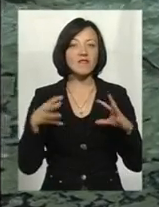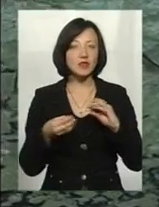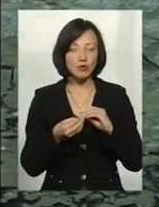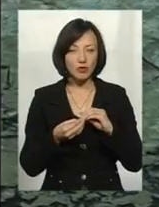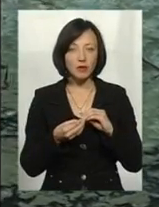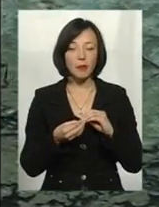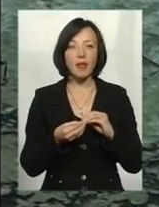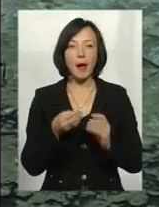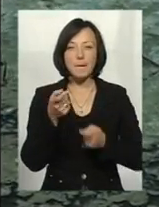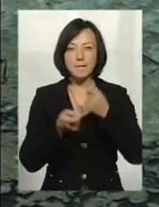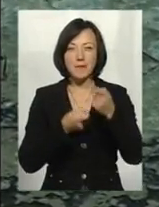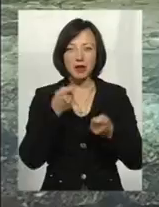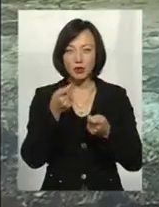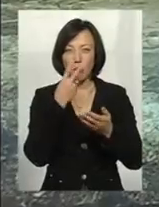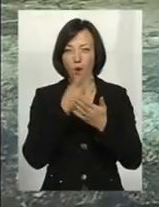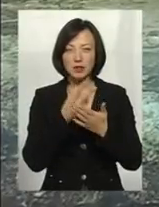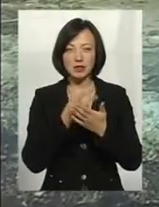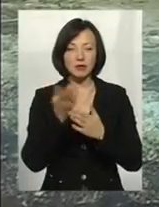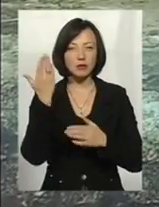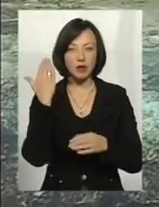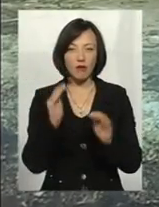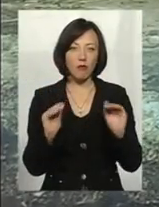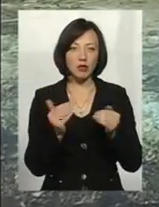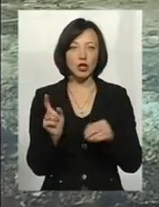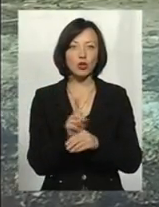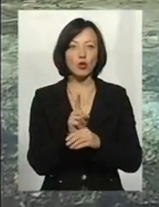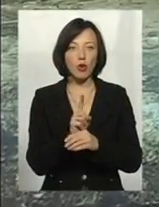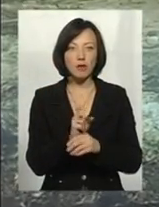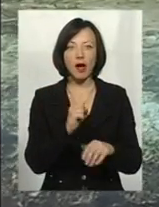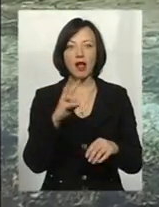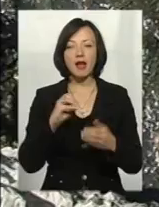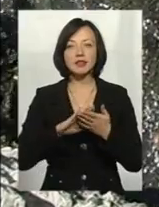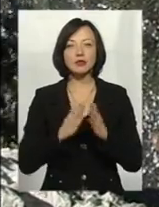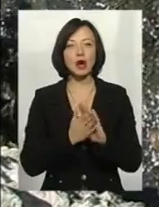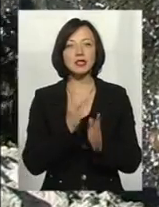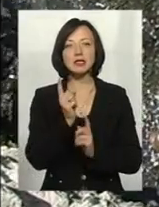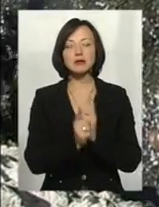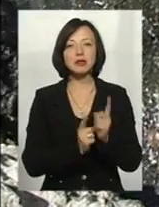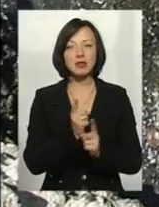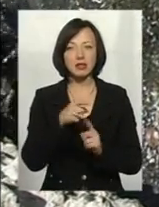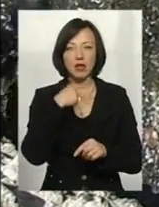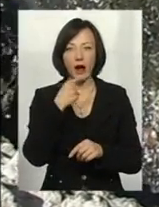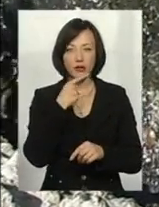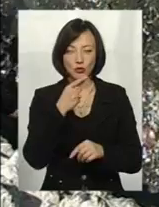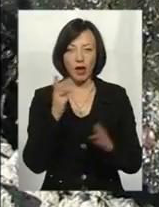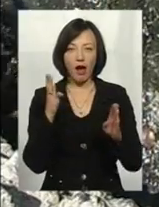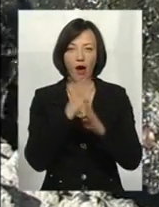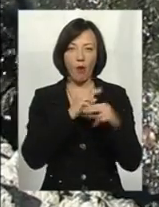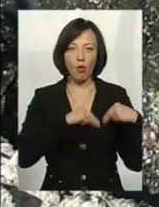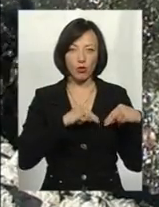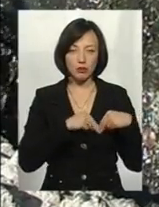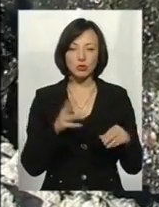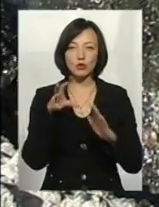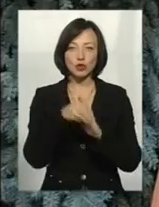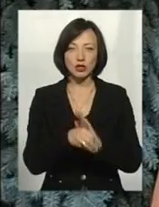фахівців, бактеріологічні показники тоді були у межах норми. Утім, ситуація змінилася, зазначають екологи, які зараз теж